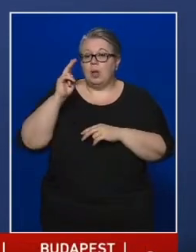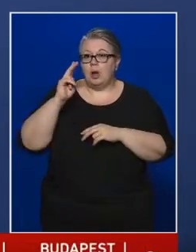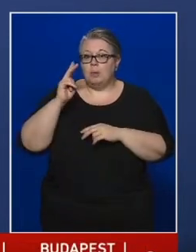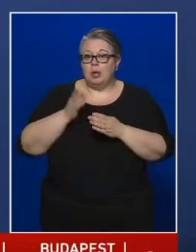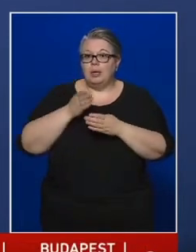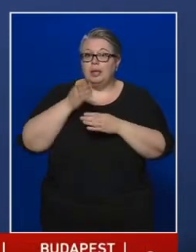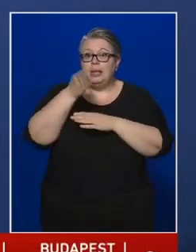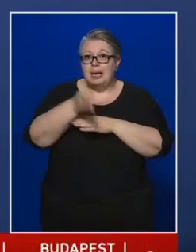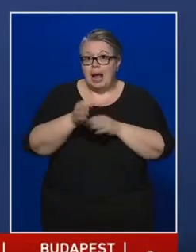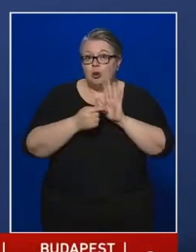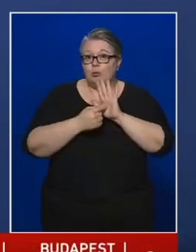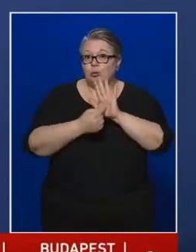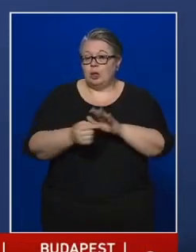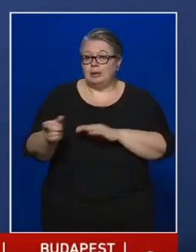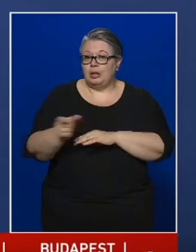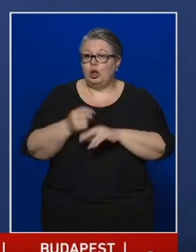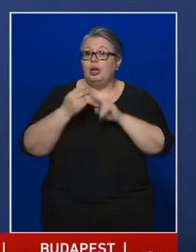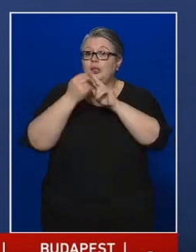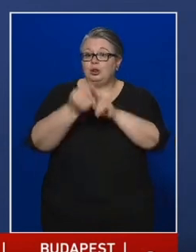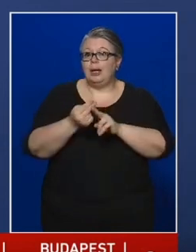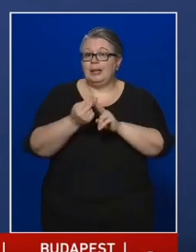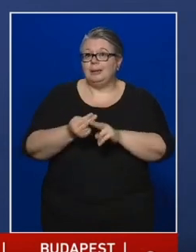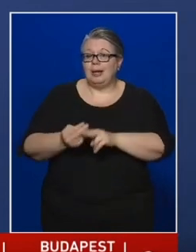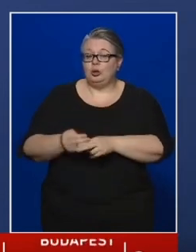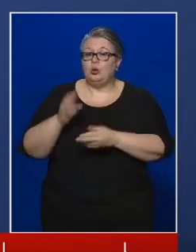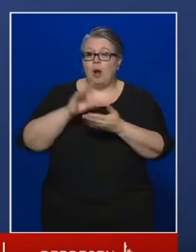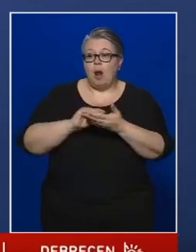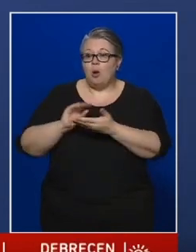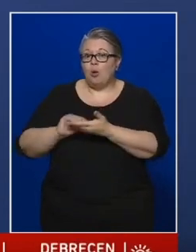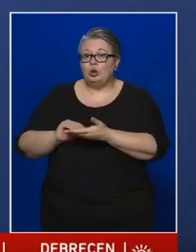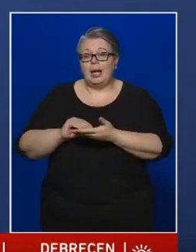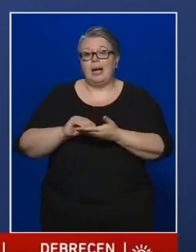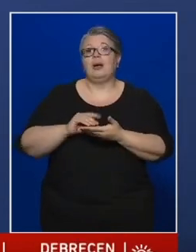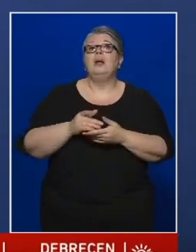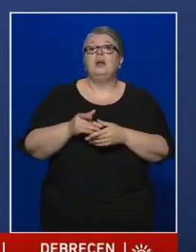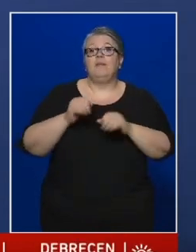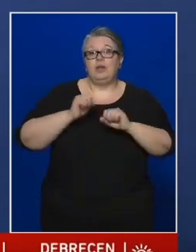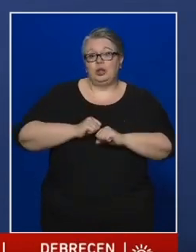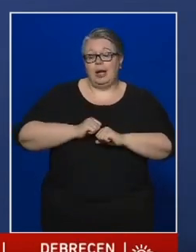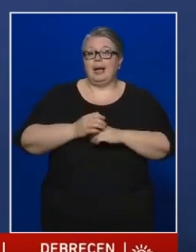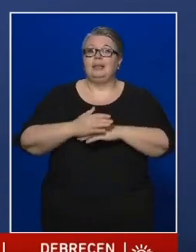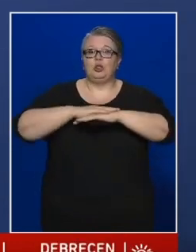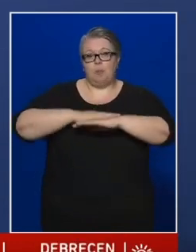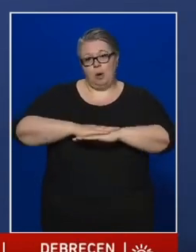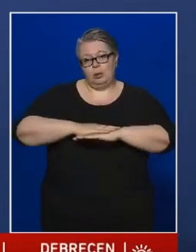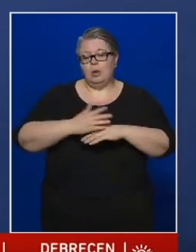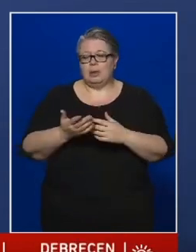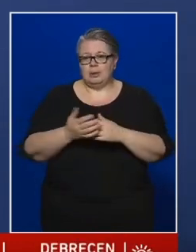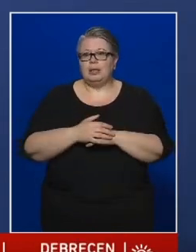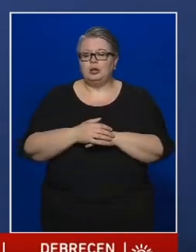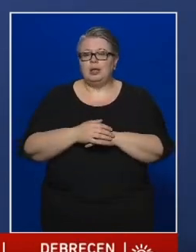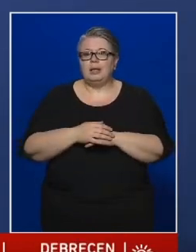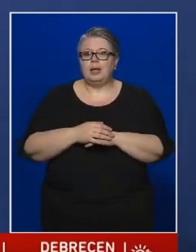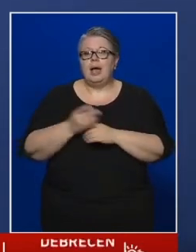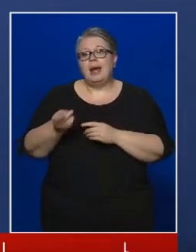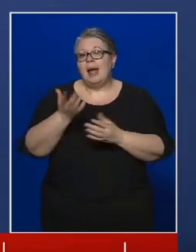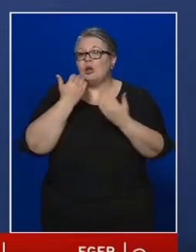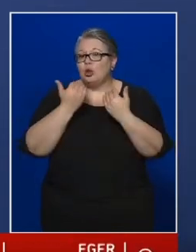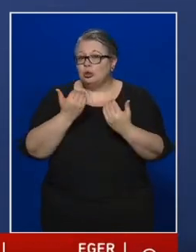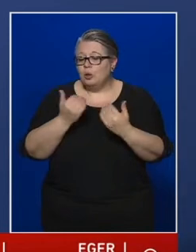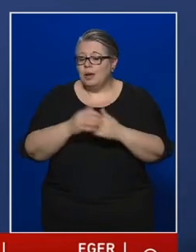iránymutatásokkal segítettük a lakosságnak a viselkedési magatartásait, aminek